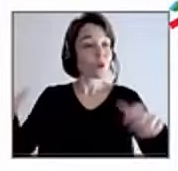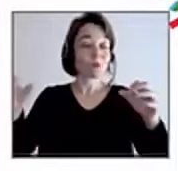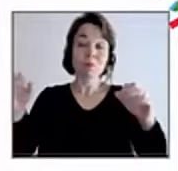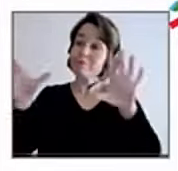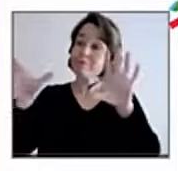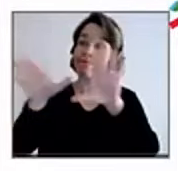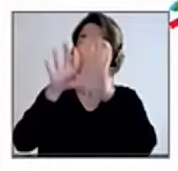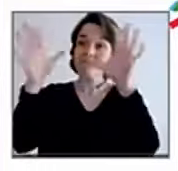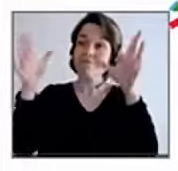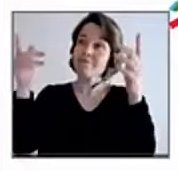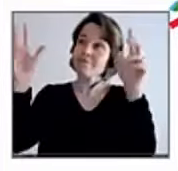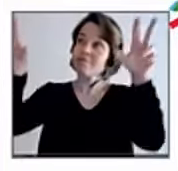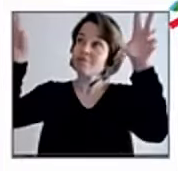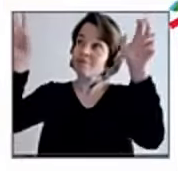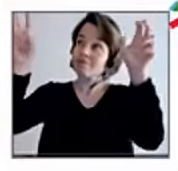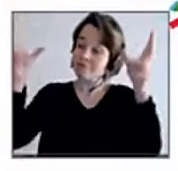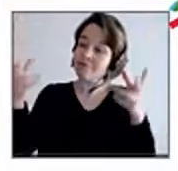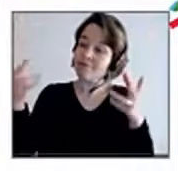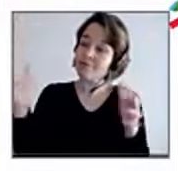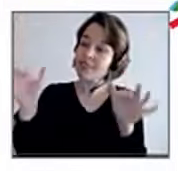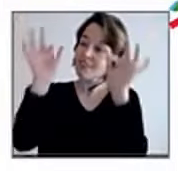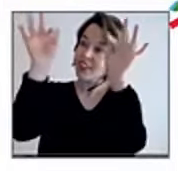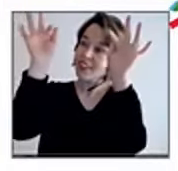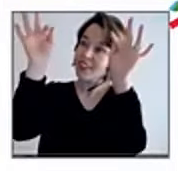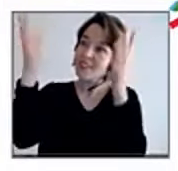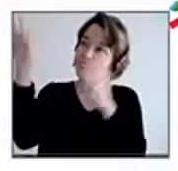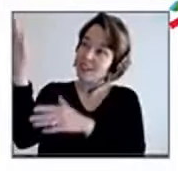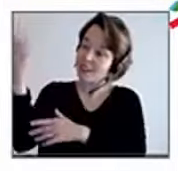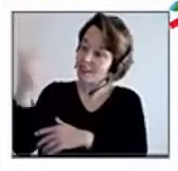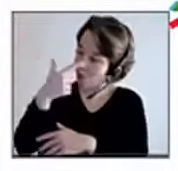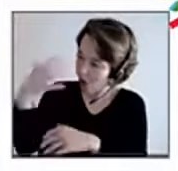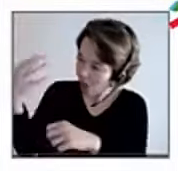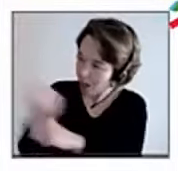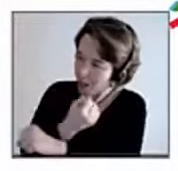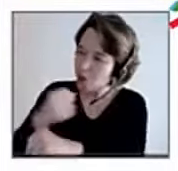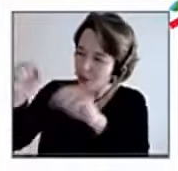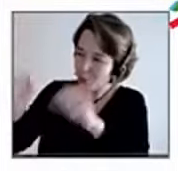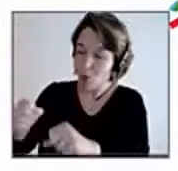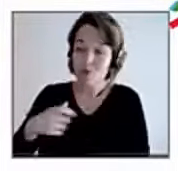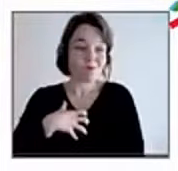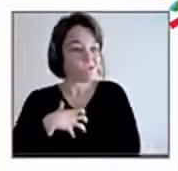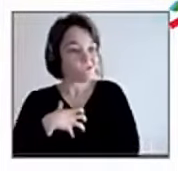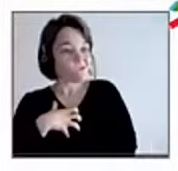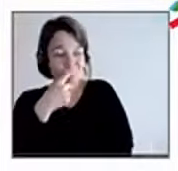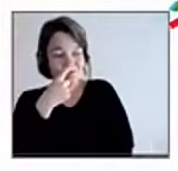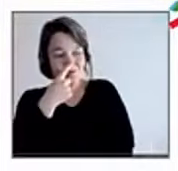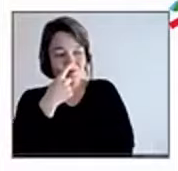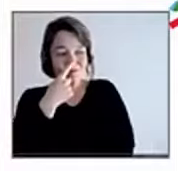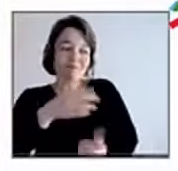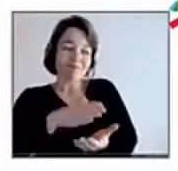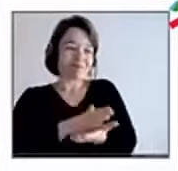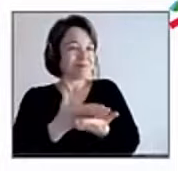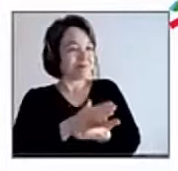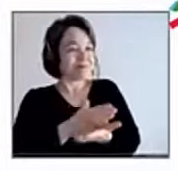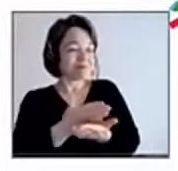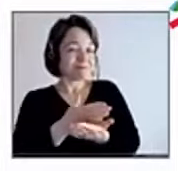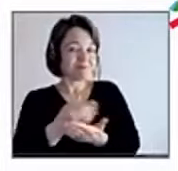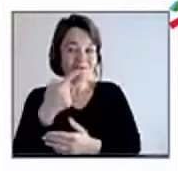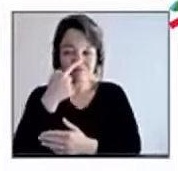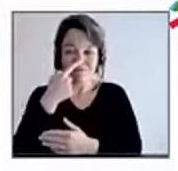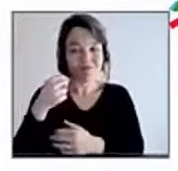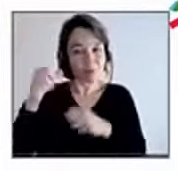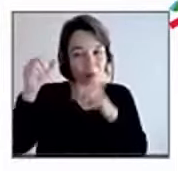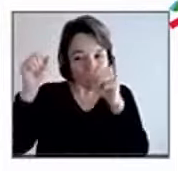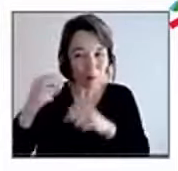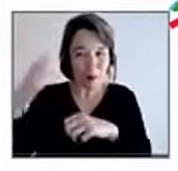bankable en ce moment, la fraternité, vous diriez ? Je suis un peu sceptique. J'aimerais bien que ce soit bankable, mais je trouve que les valeurs ne le sont plus. les